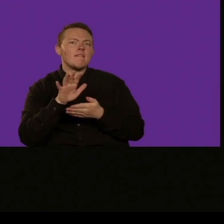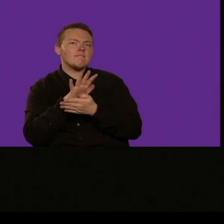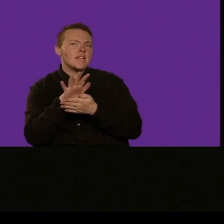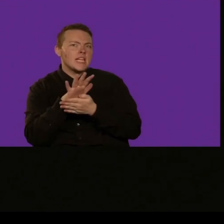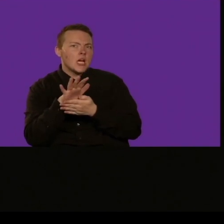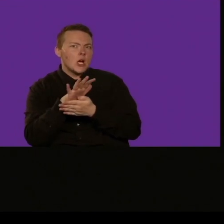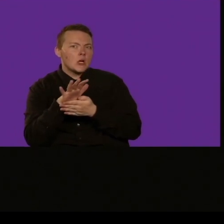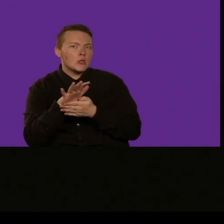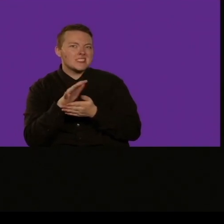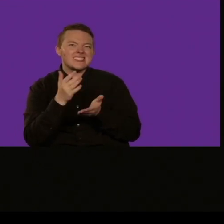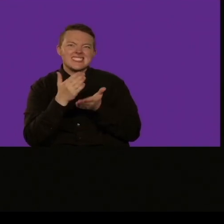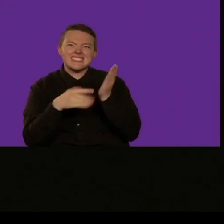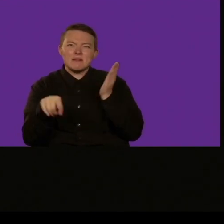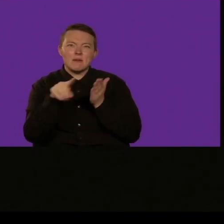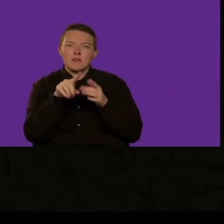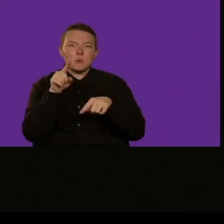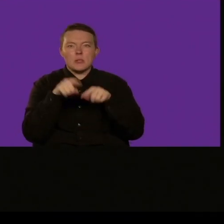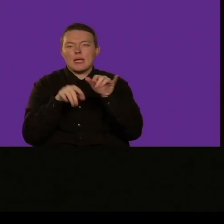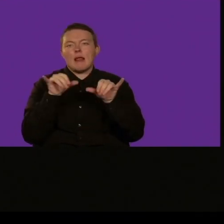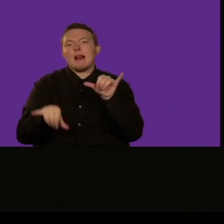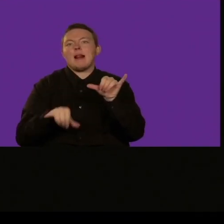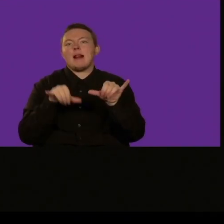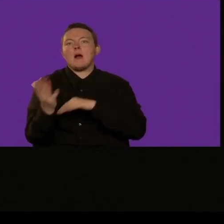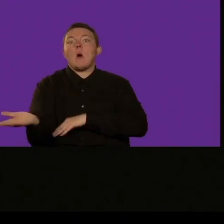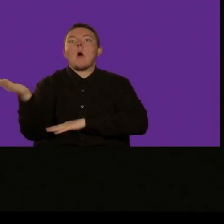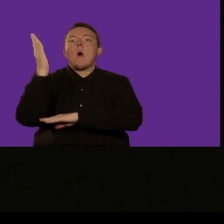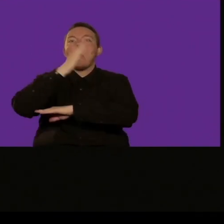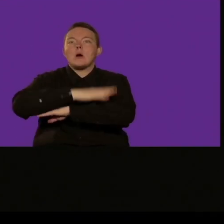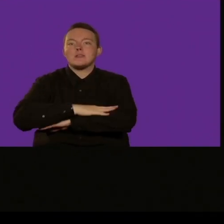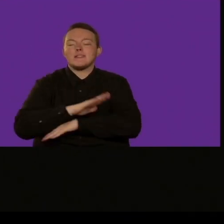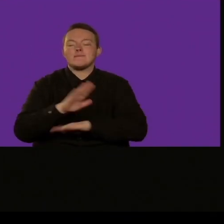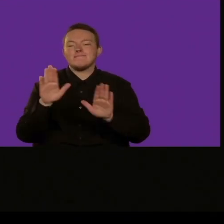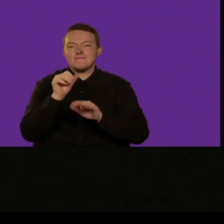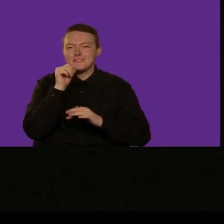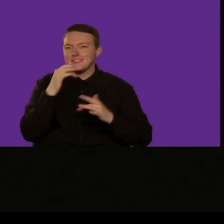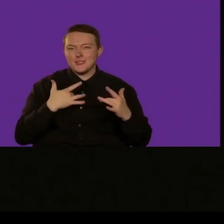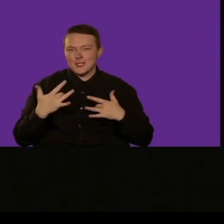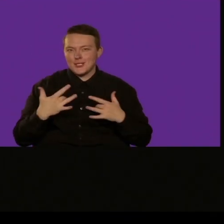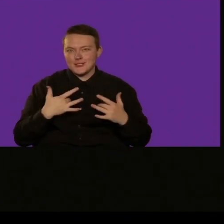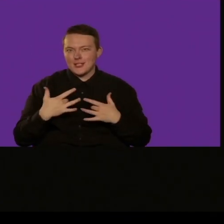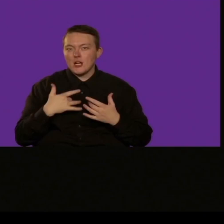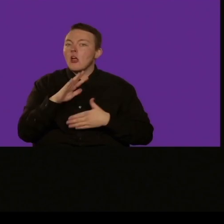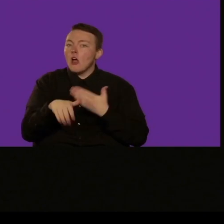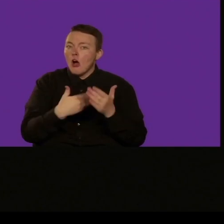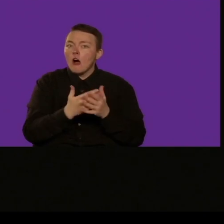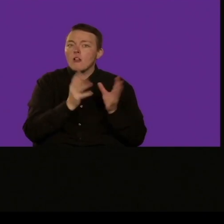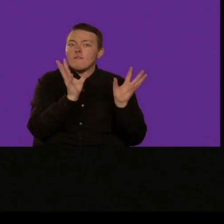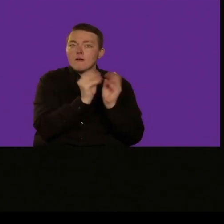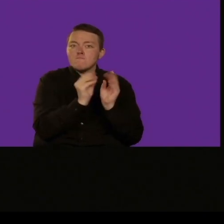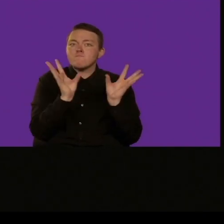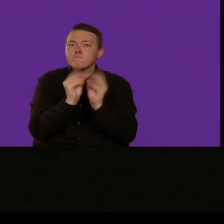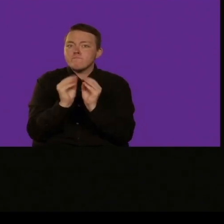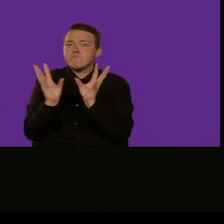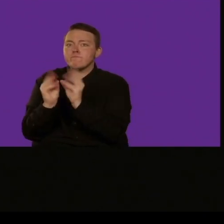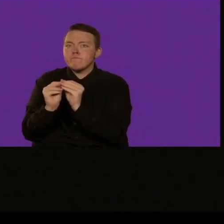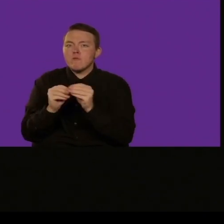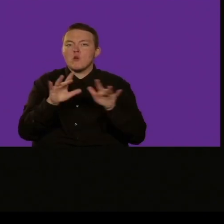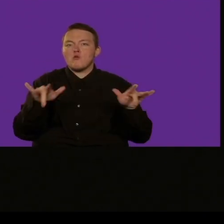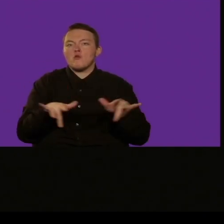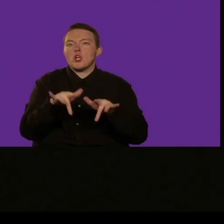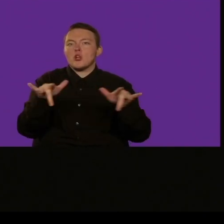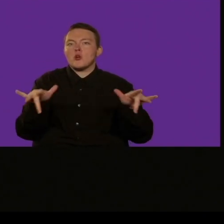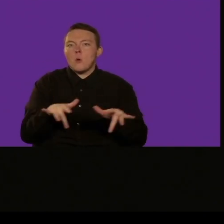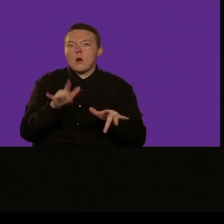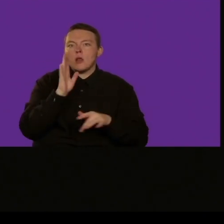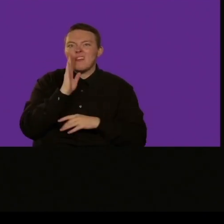disponibili perché voi possiate vederle sulla piattaforma quindi potrete avere accesso grazie